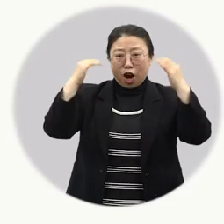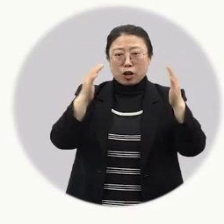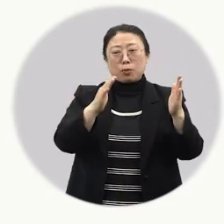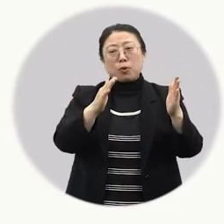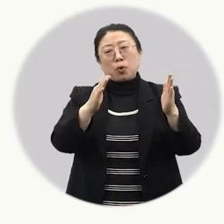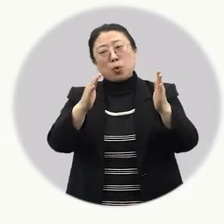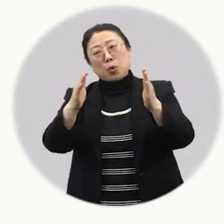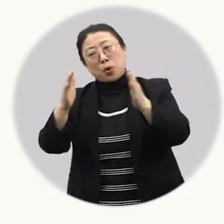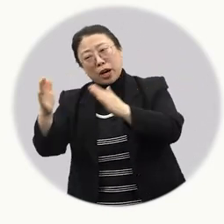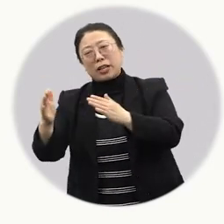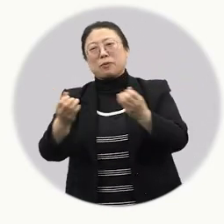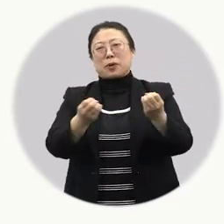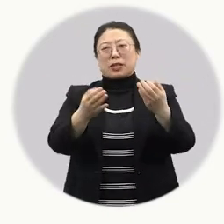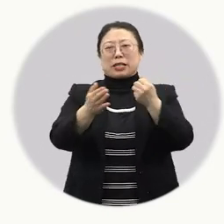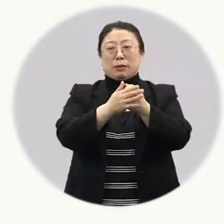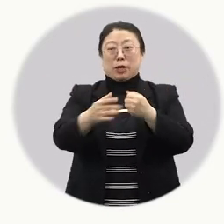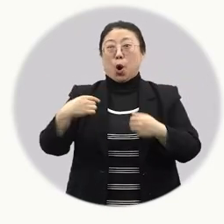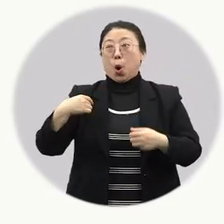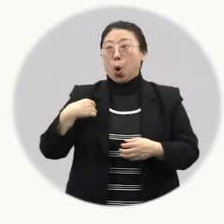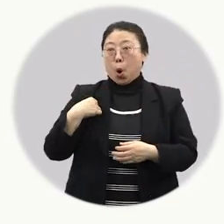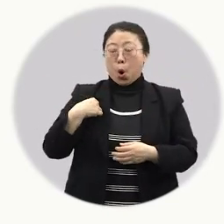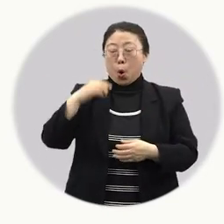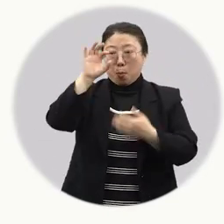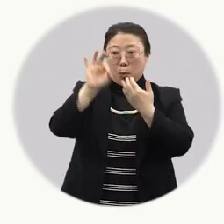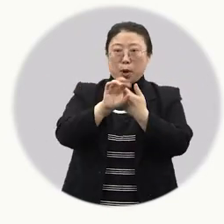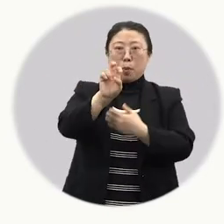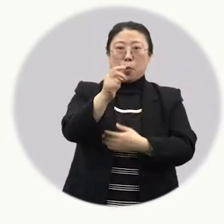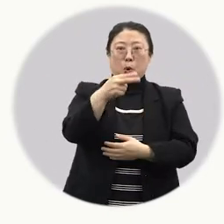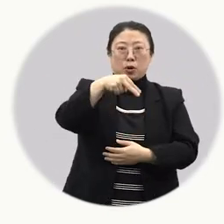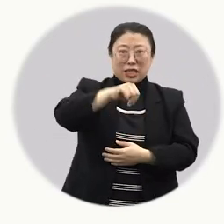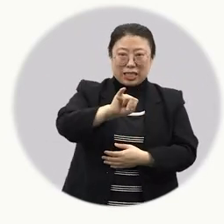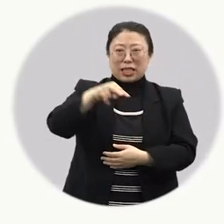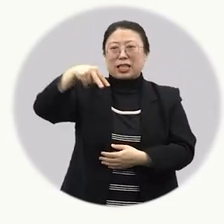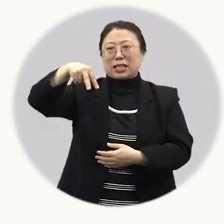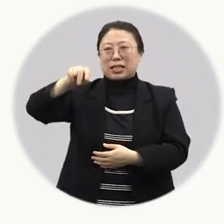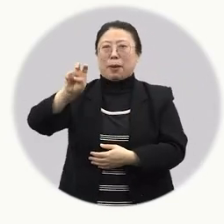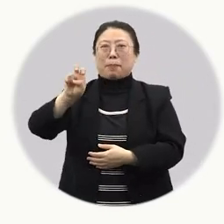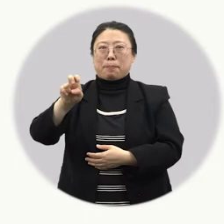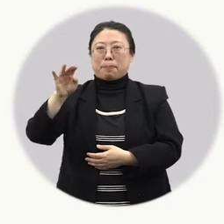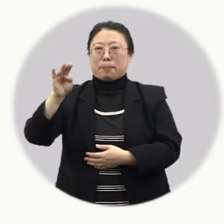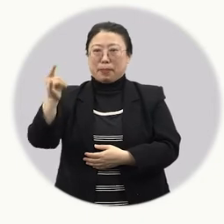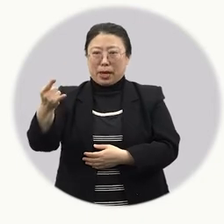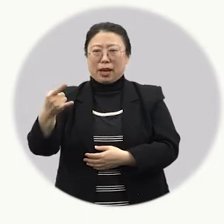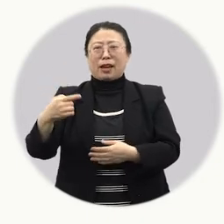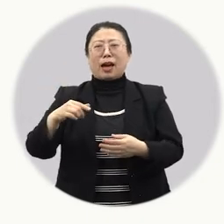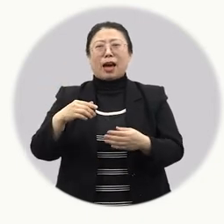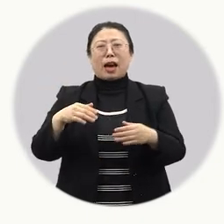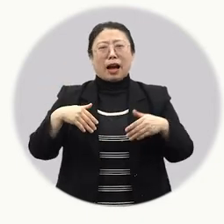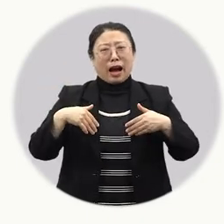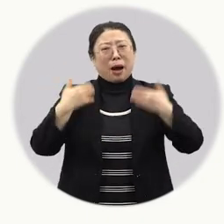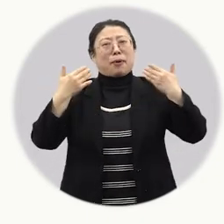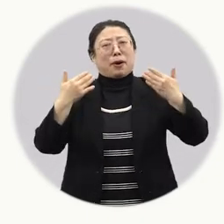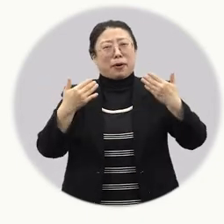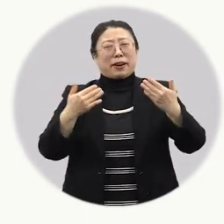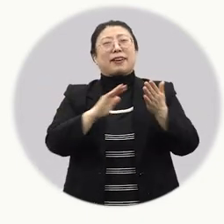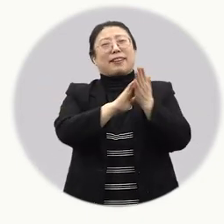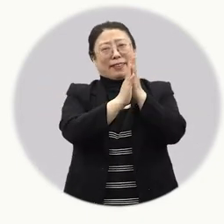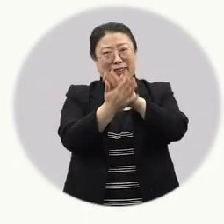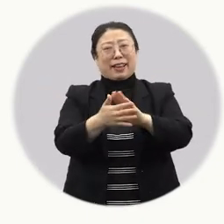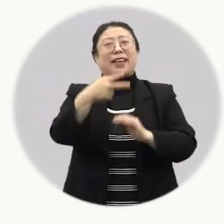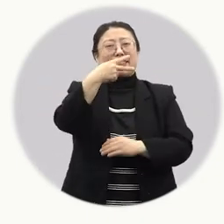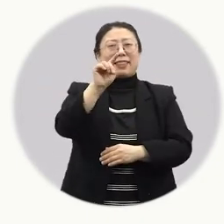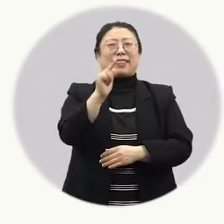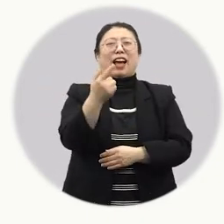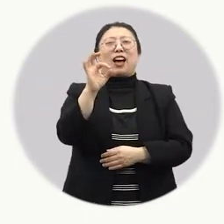여름으로 넘어가는 명절인 만큼 우리네 옷차림도 모시나 삼배로 만든 여름옷으로 달라지는 지점이